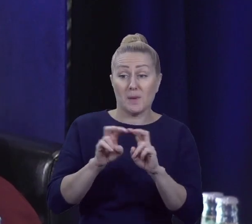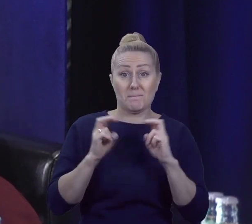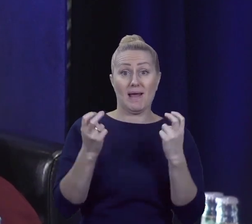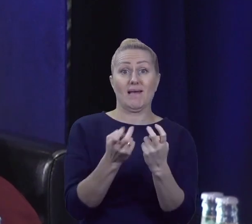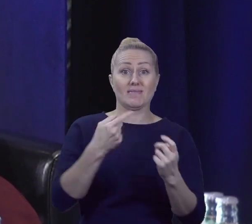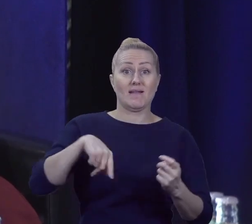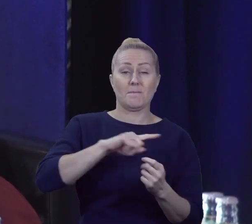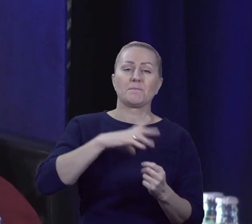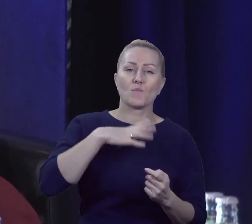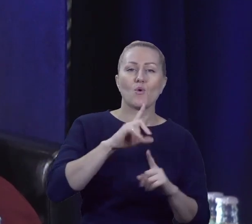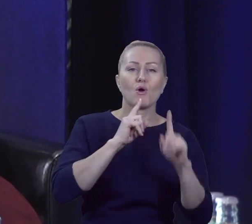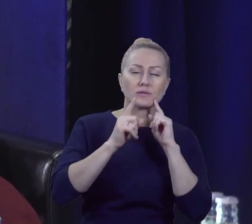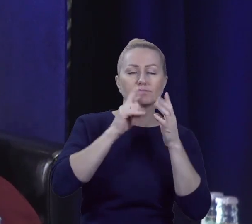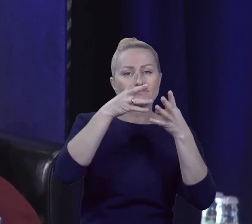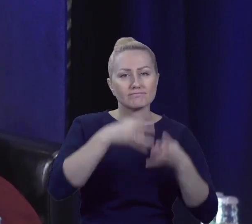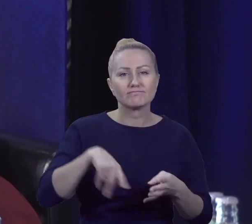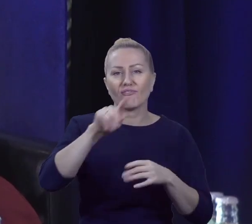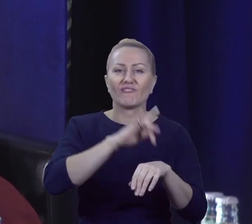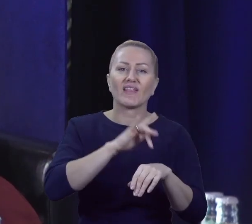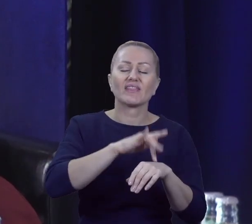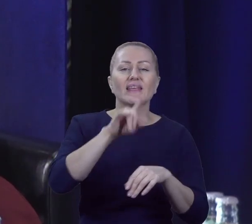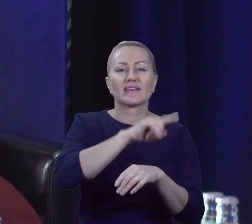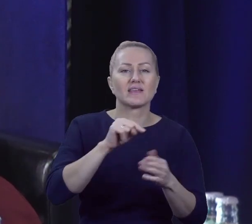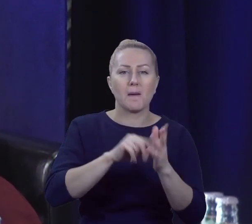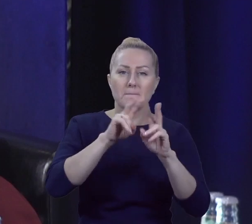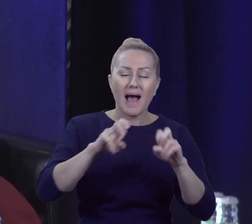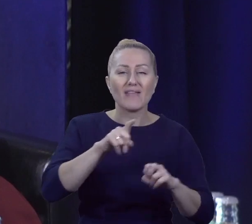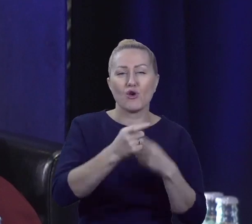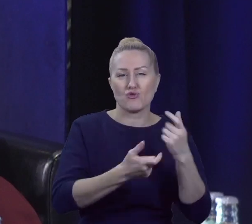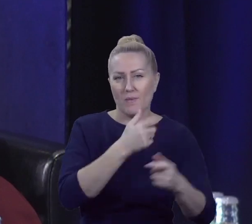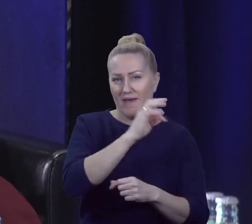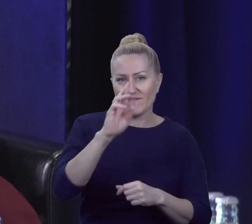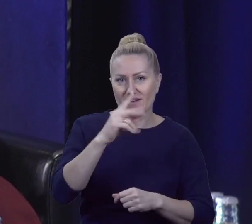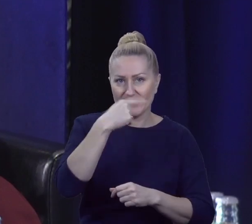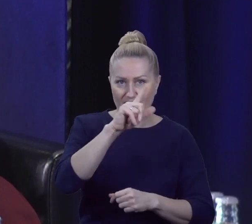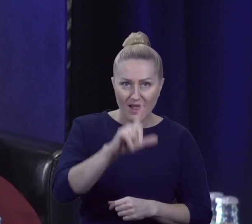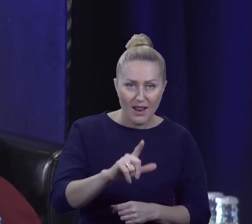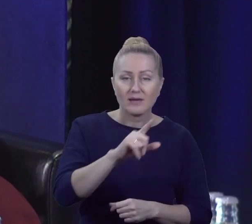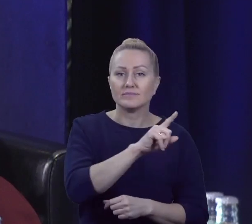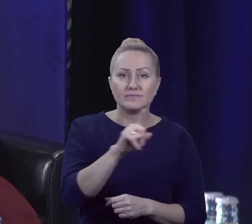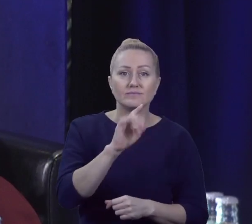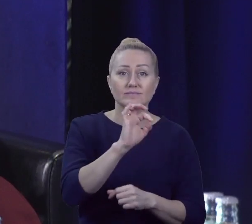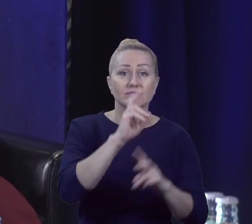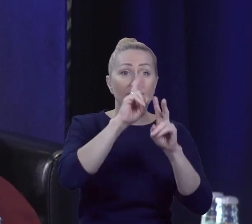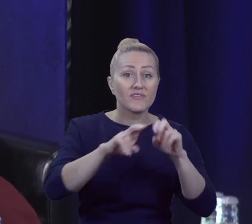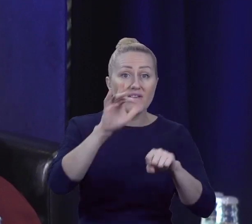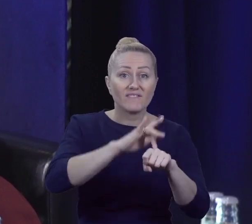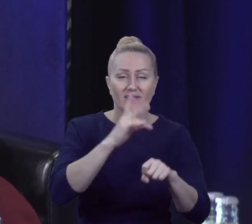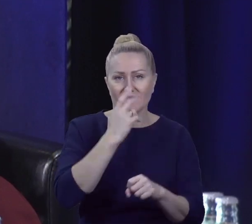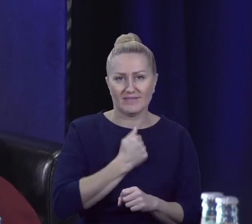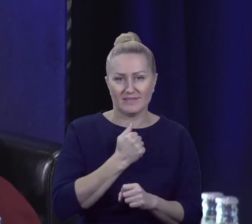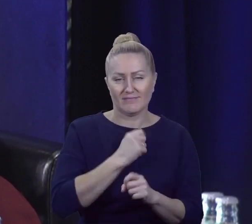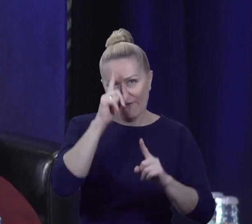wyniki badań, które przeprowadziła Fundacja Rozwoju Demokracji Lokalnej i z tych wyników badań wychodzi dosyć paradoksalny